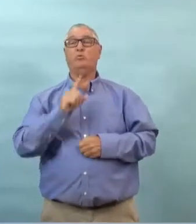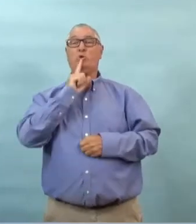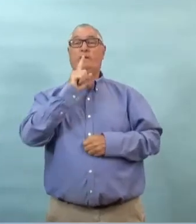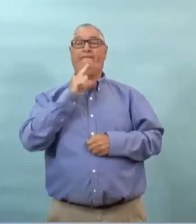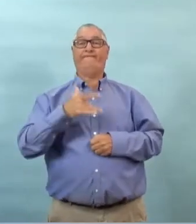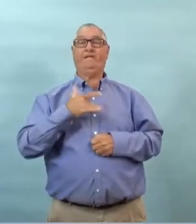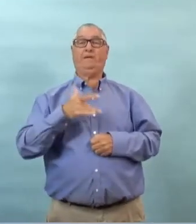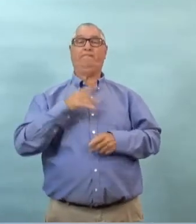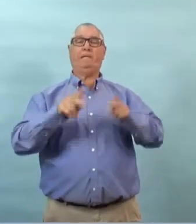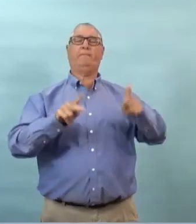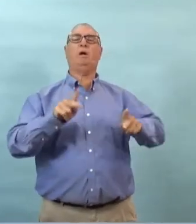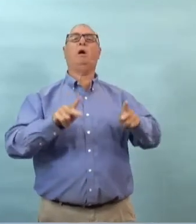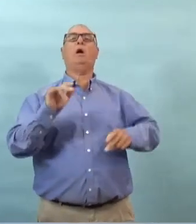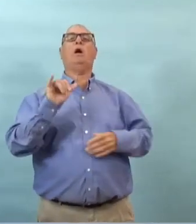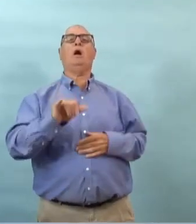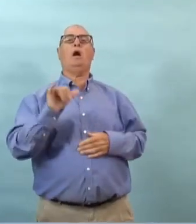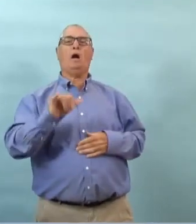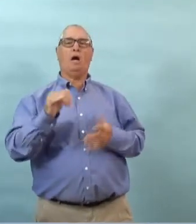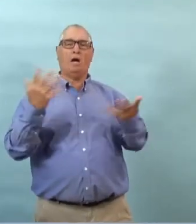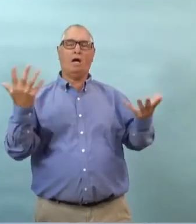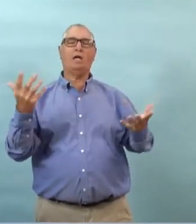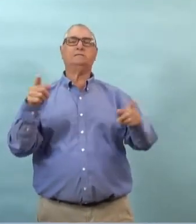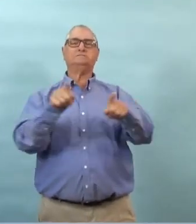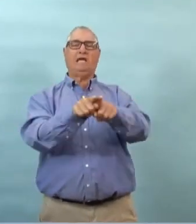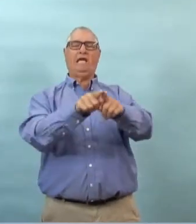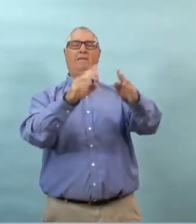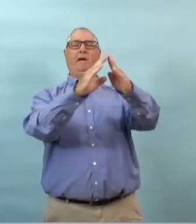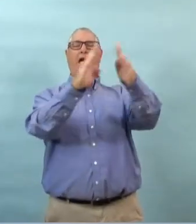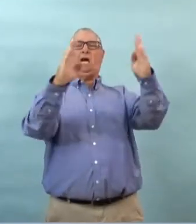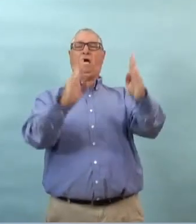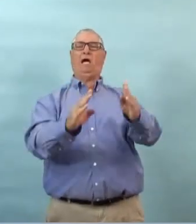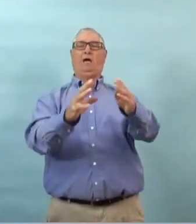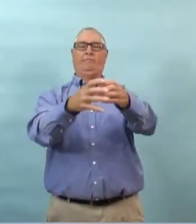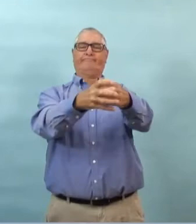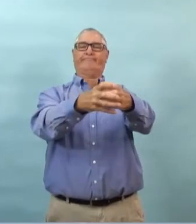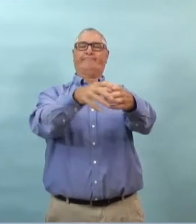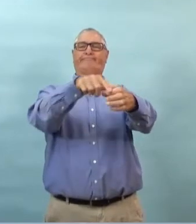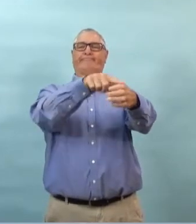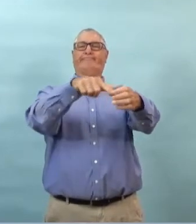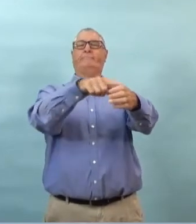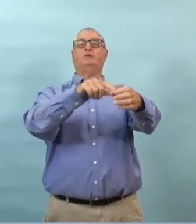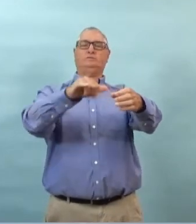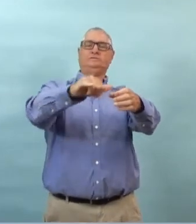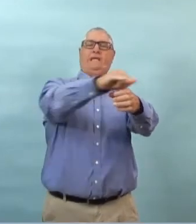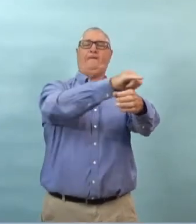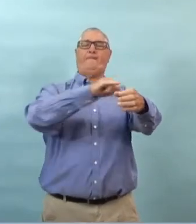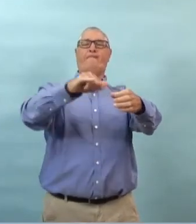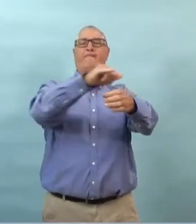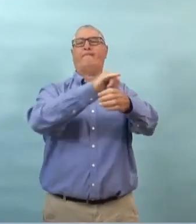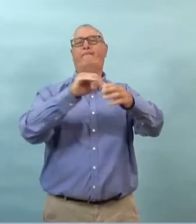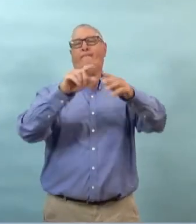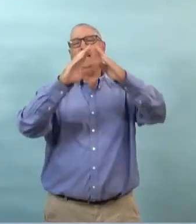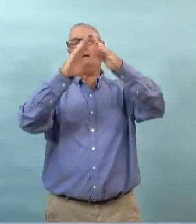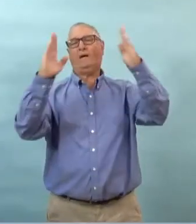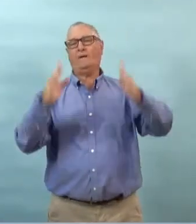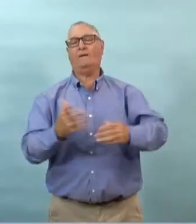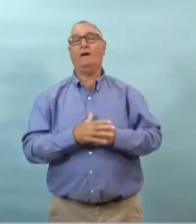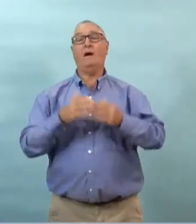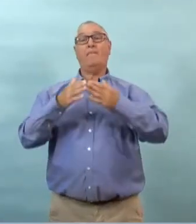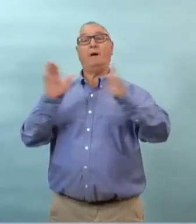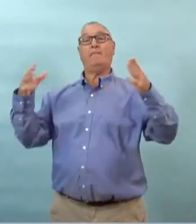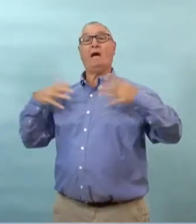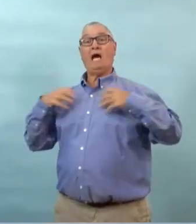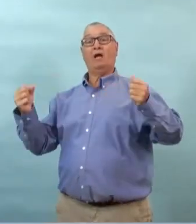donc je crois que ça va aider les gens à comprendre qu'il s'agit là d'un cas qui a été connecté à des cas